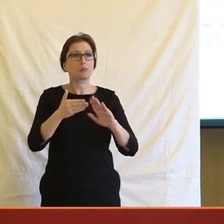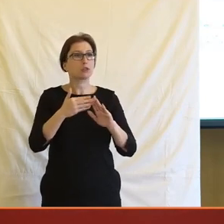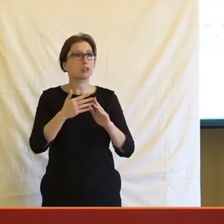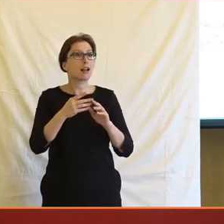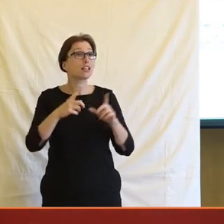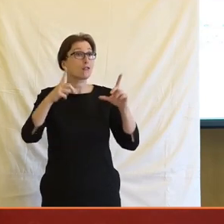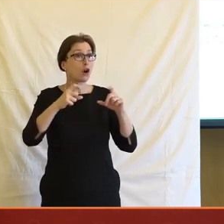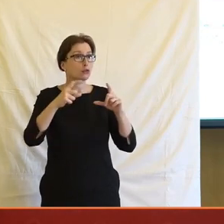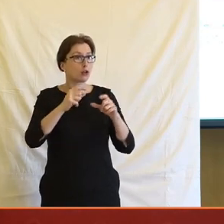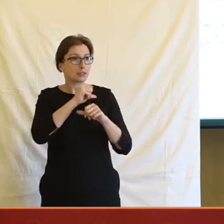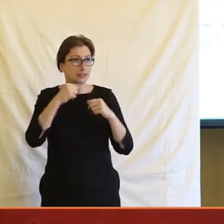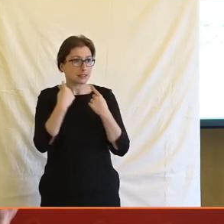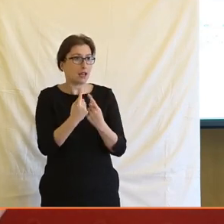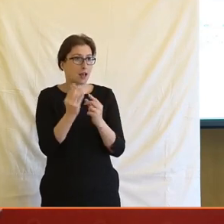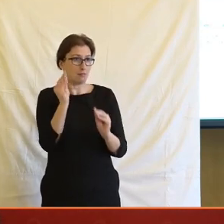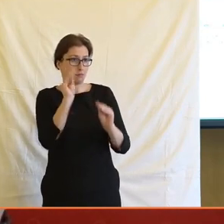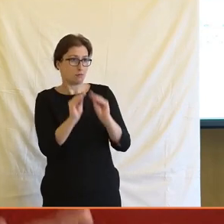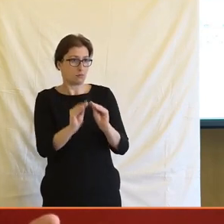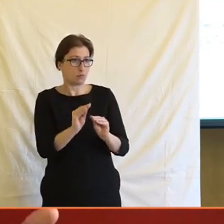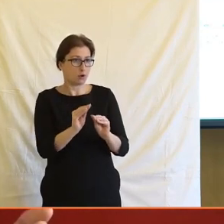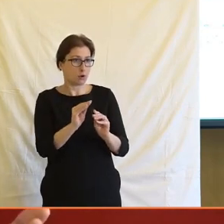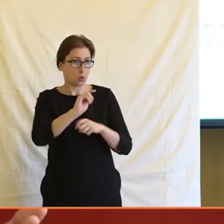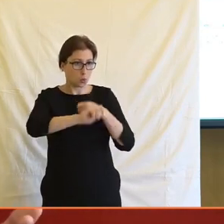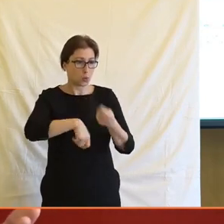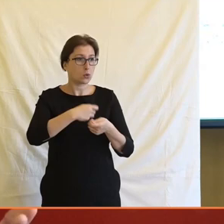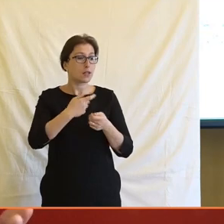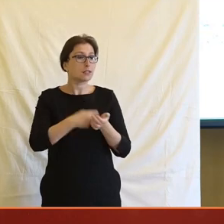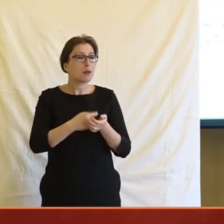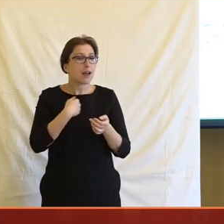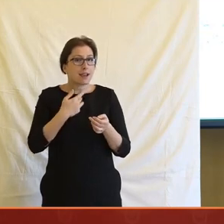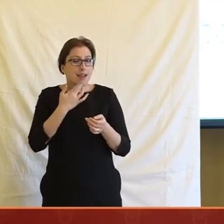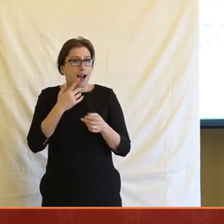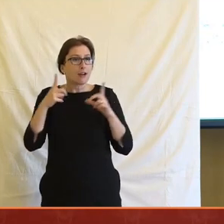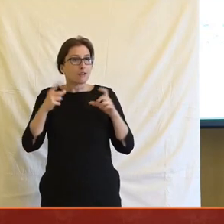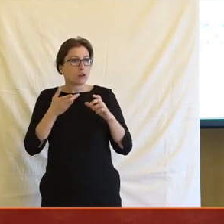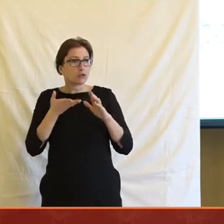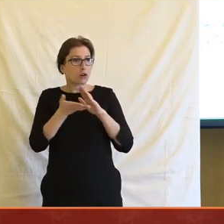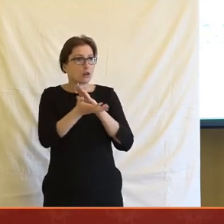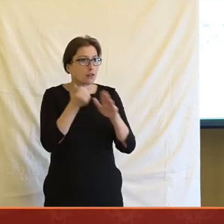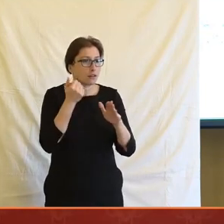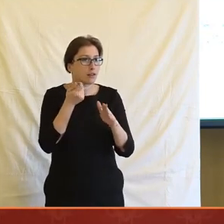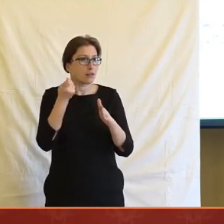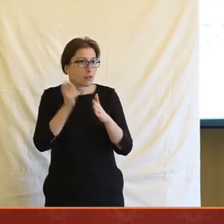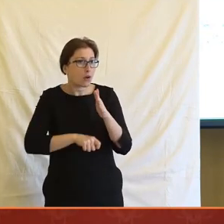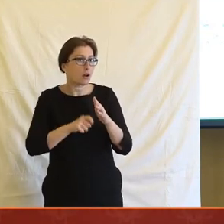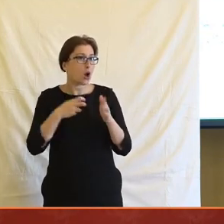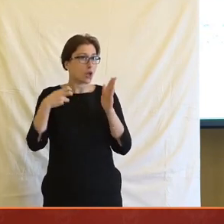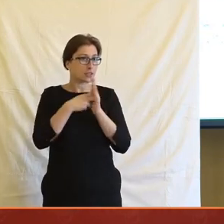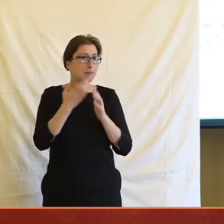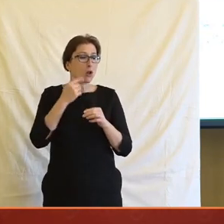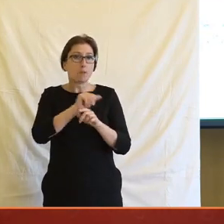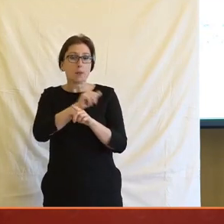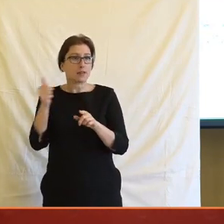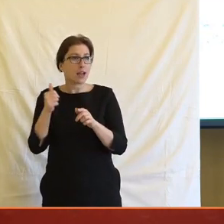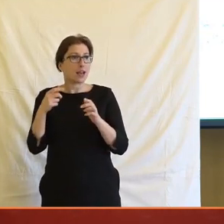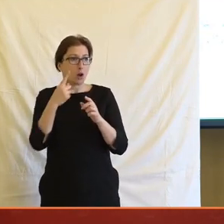u těch fotografií, což ty jsi se ptal na to, jak by vlastně jsme k tomu měli, jako jak ty fotky označujeme. My po tom experimentu prvním, kde jsme ji